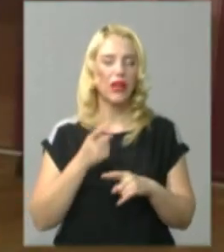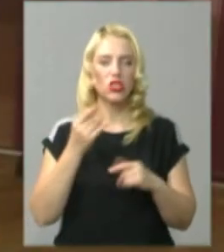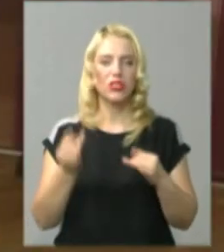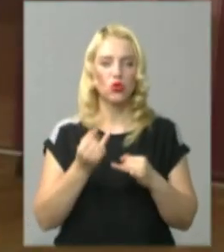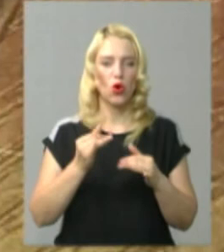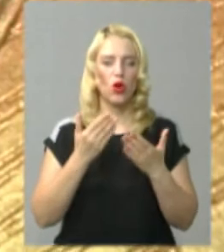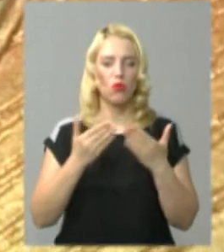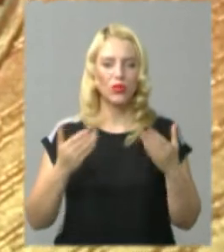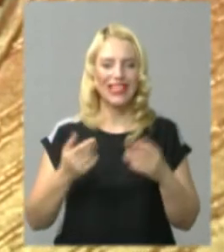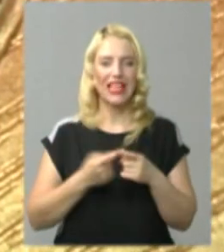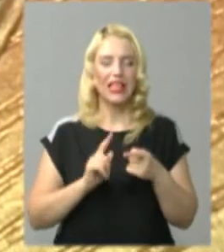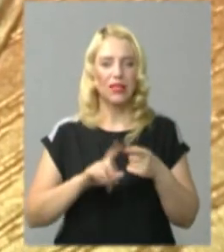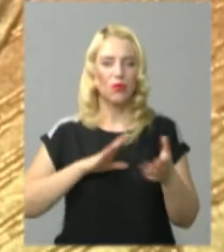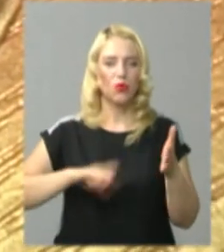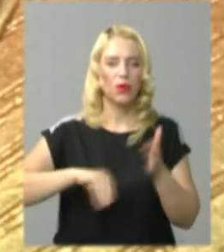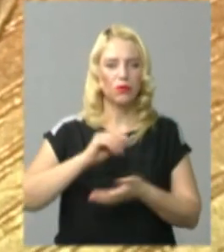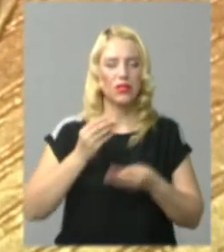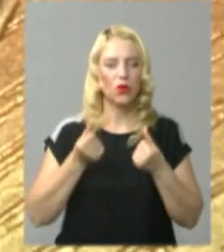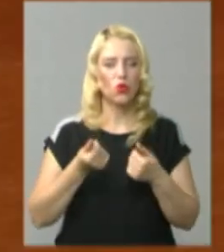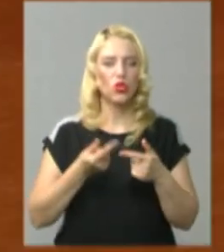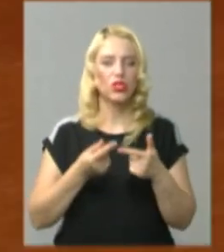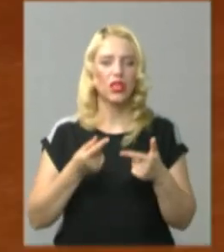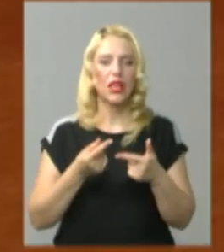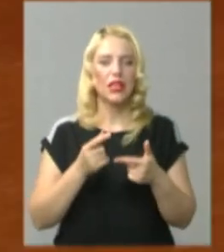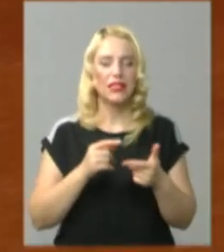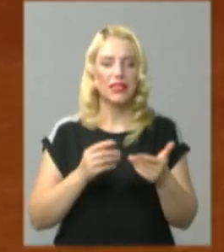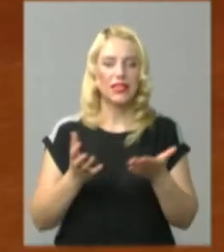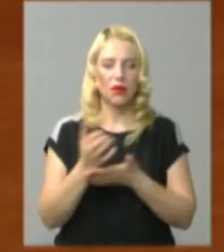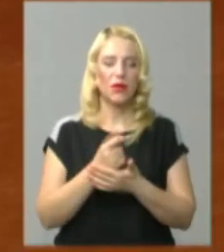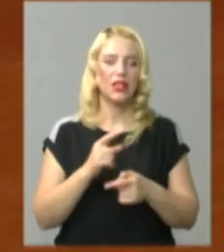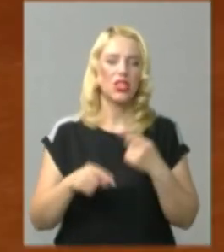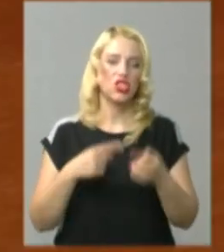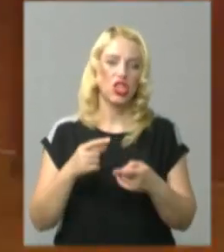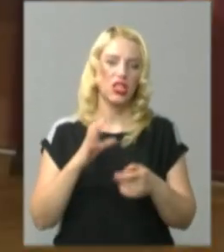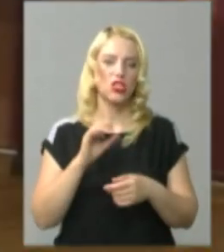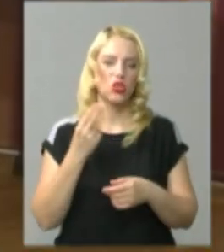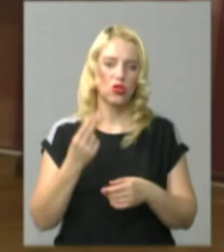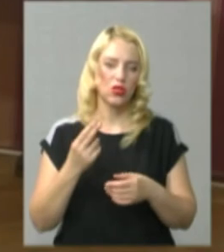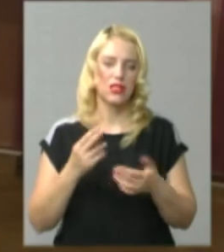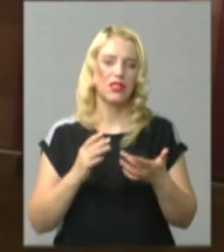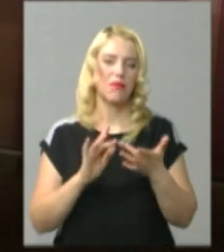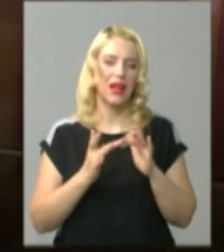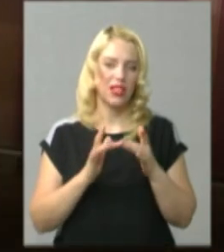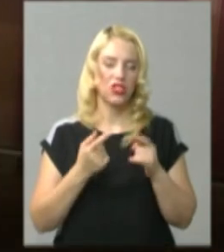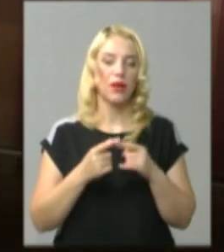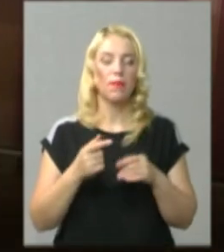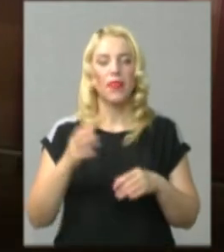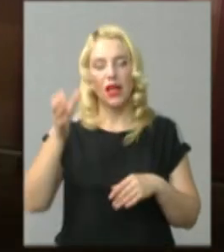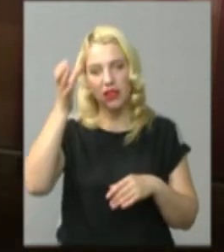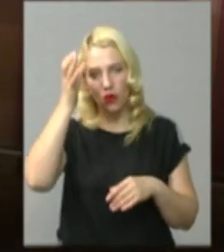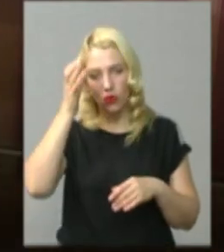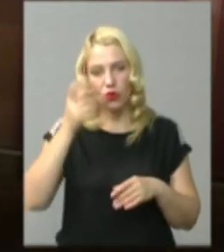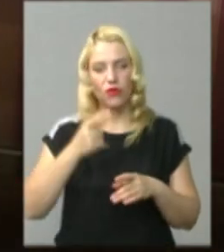музею експонат був придбаний за кошти, зібрані через соцмережі. Науковці, колектив музею довгий час мріяв